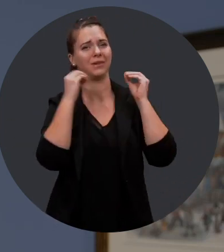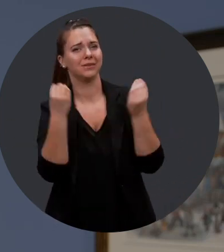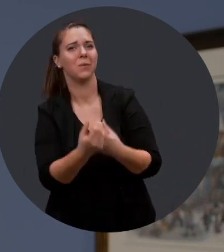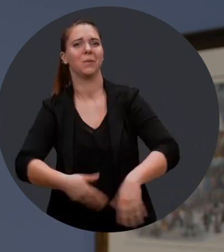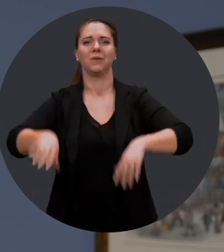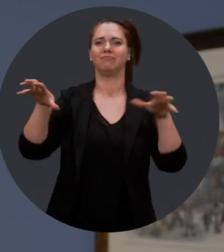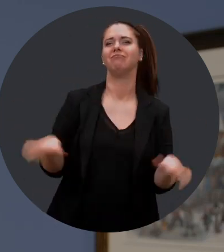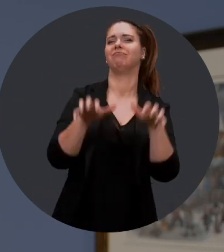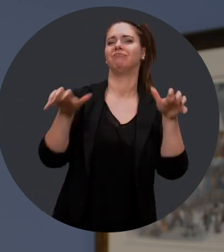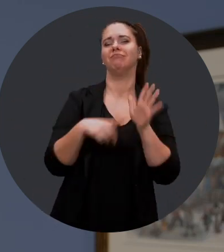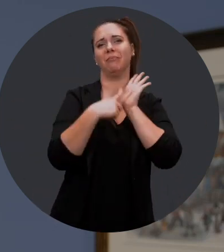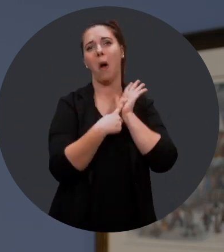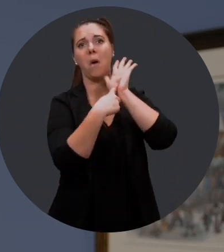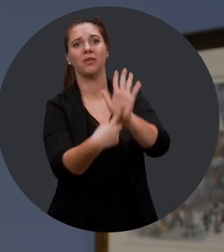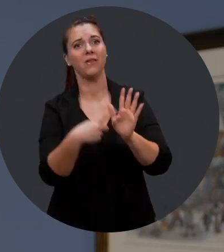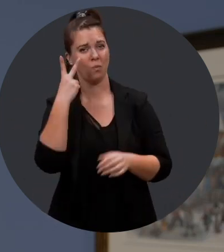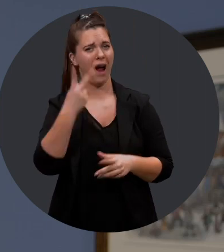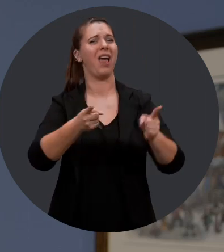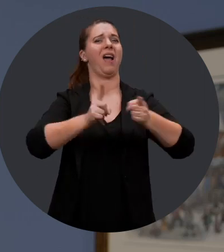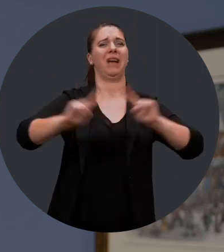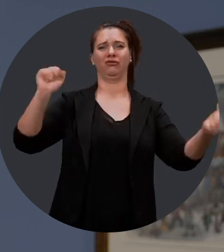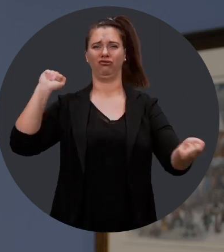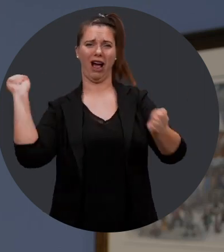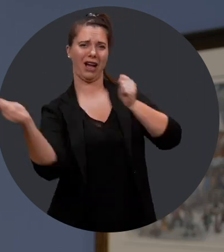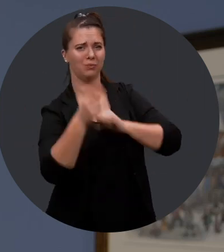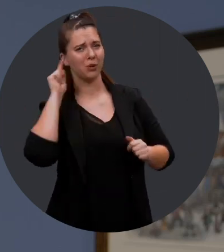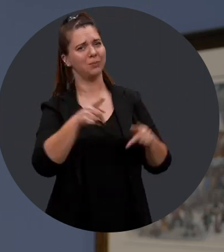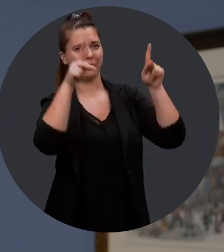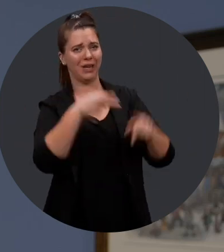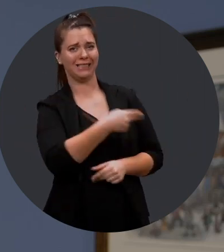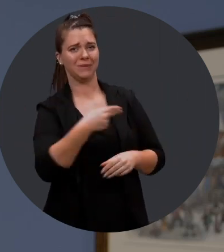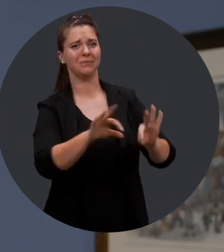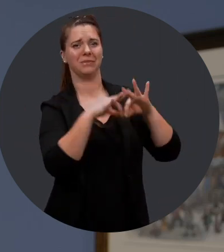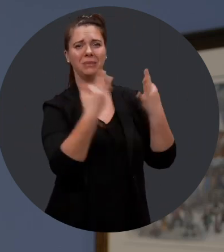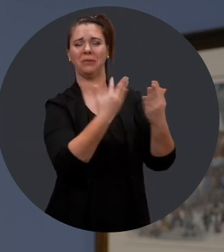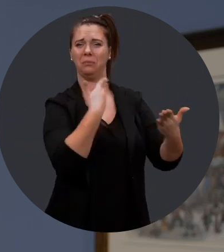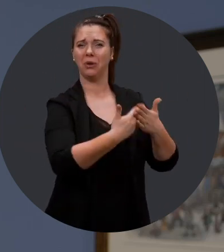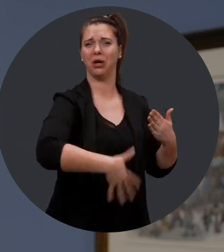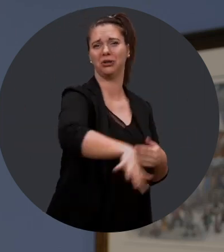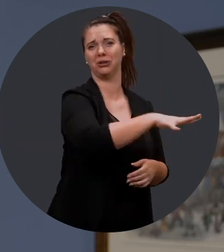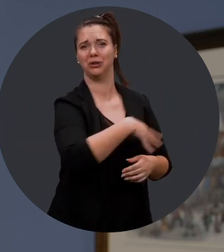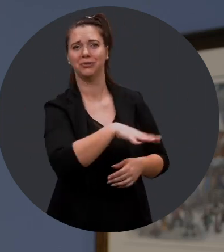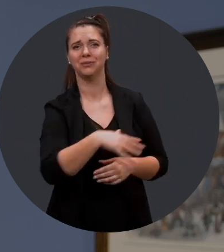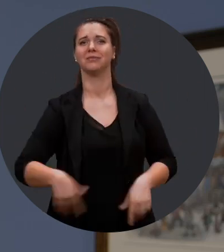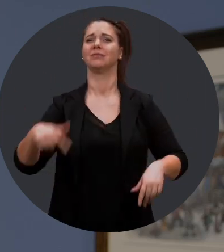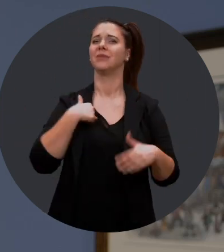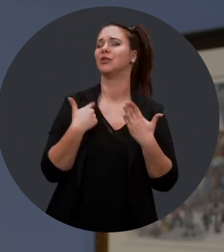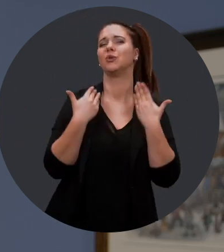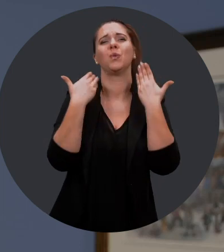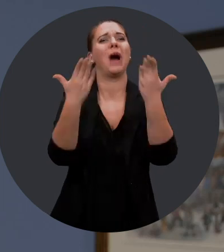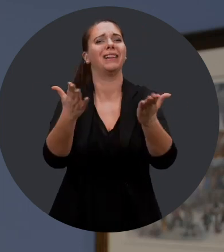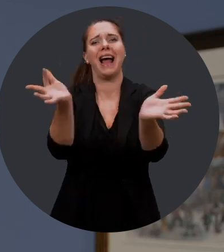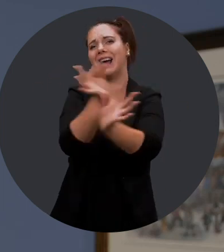personnes et d'organisations à poser des gestes qui feront une différence dans la vie des personnes handicapées, de leur famille et de